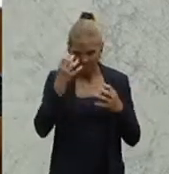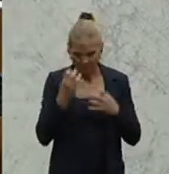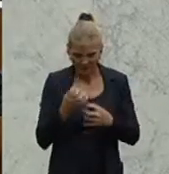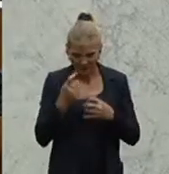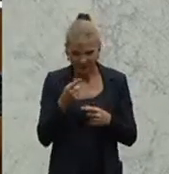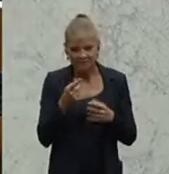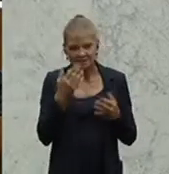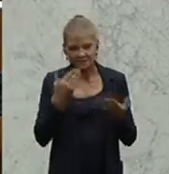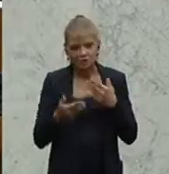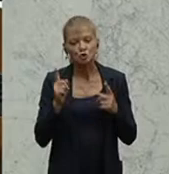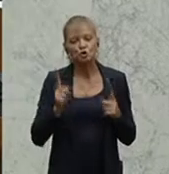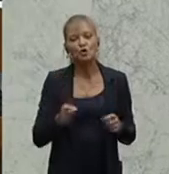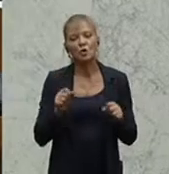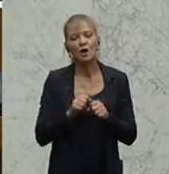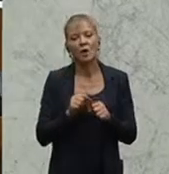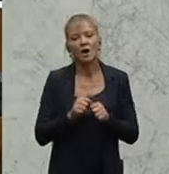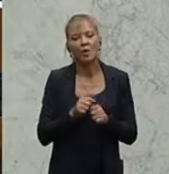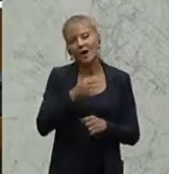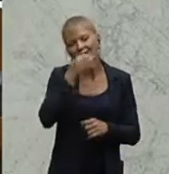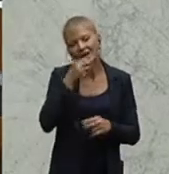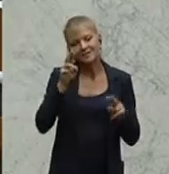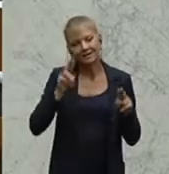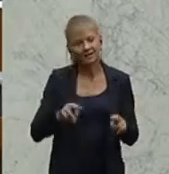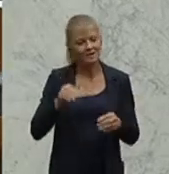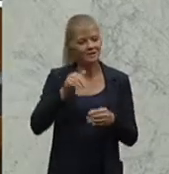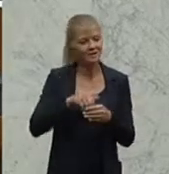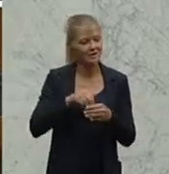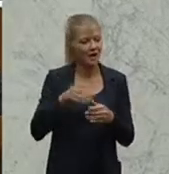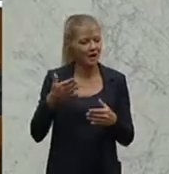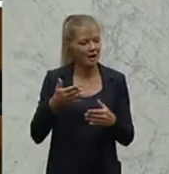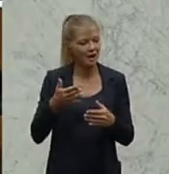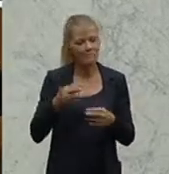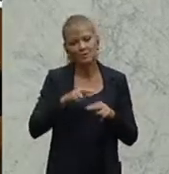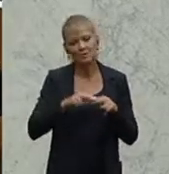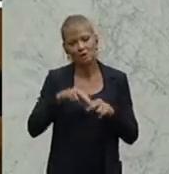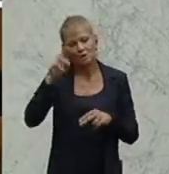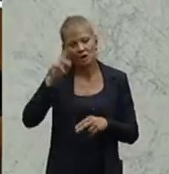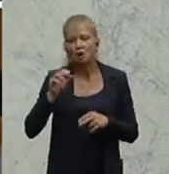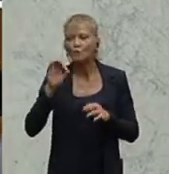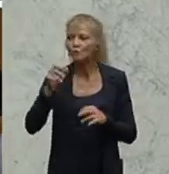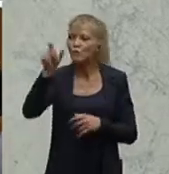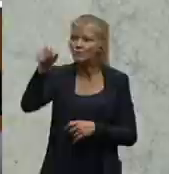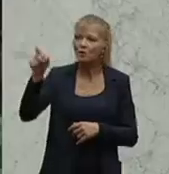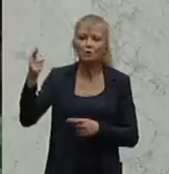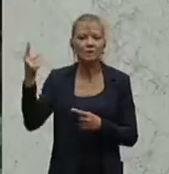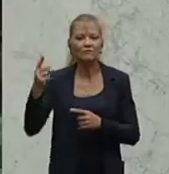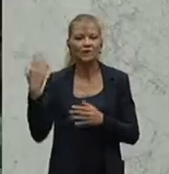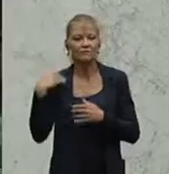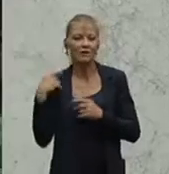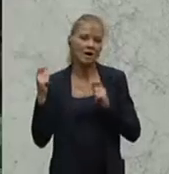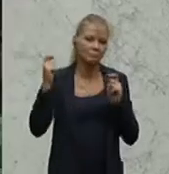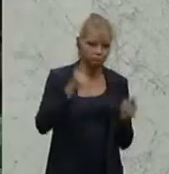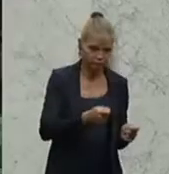auch ein Rederecht im Plenum des Nationalrates für die einbringenden Personen, für die